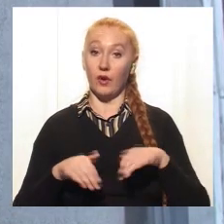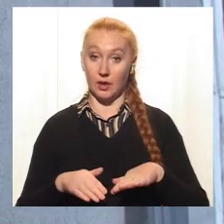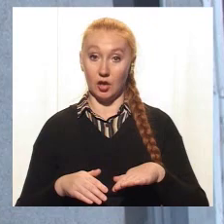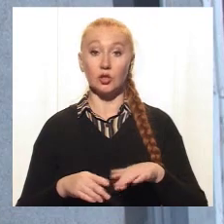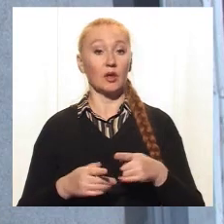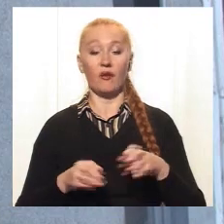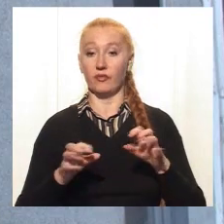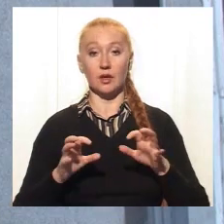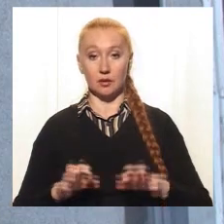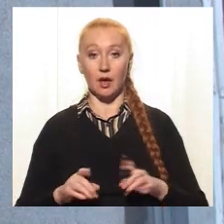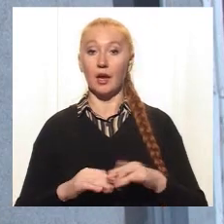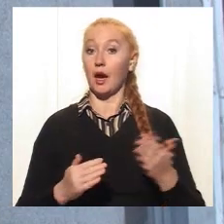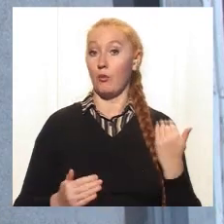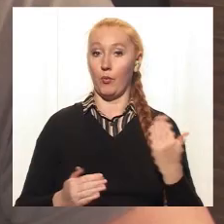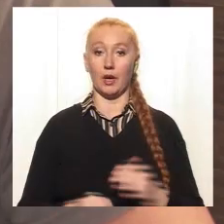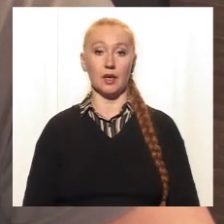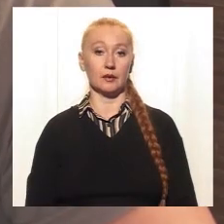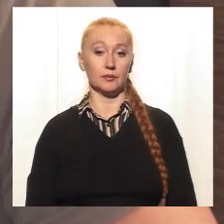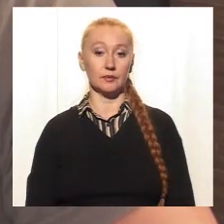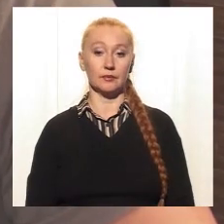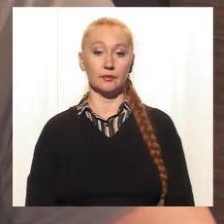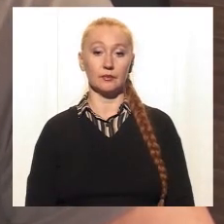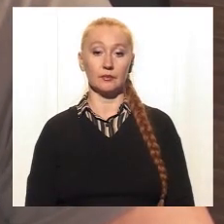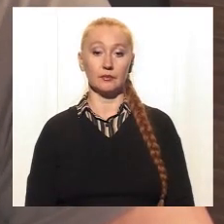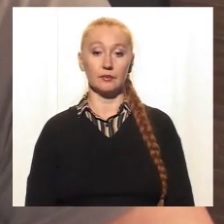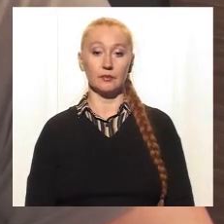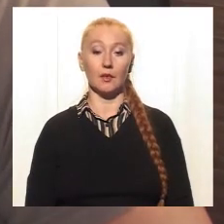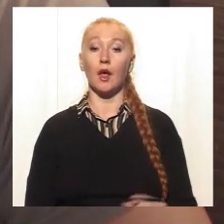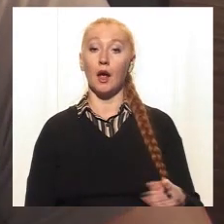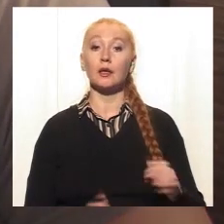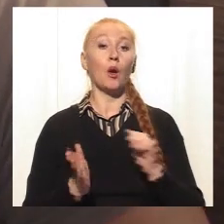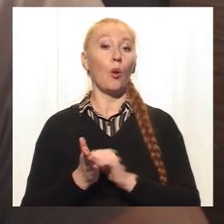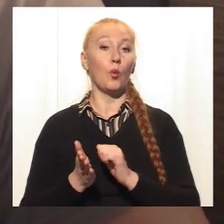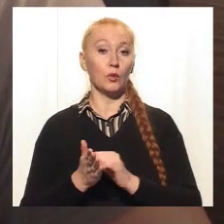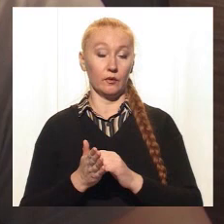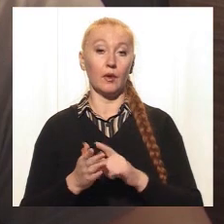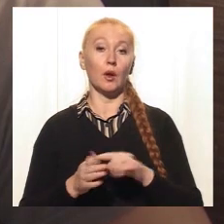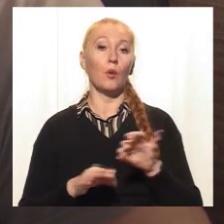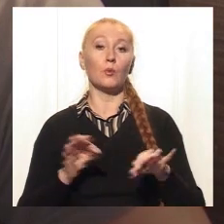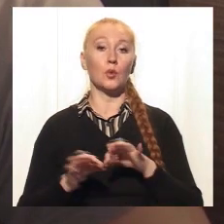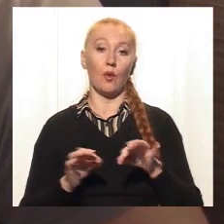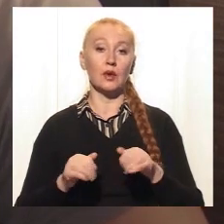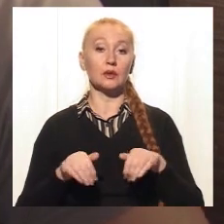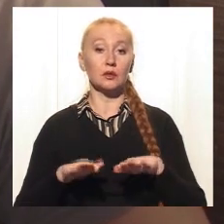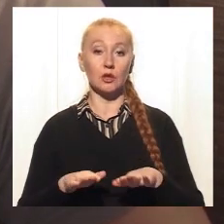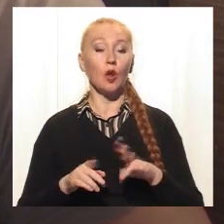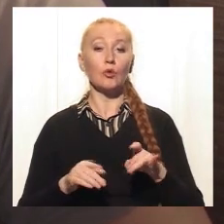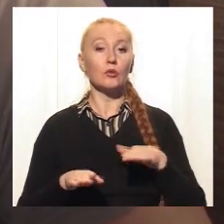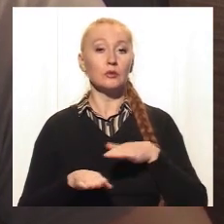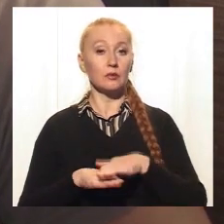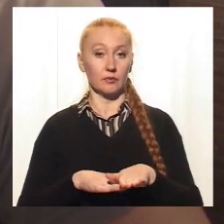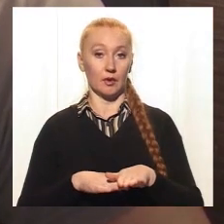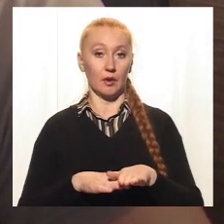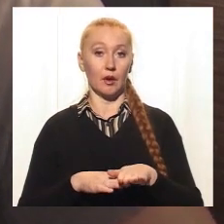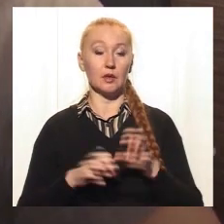незаконне, як і попереднє. Вони опублікували проєкт рішення, але, к сожалению, вони знову не підтримують